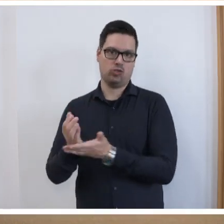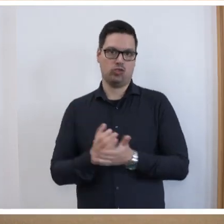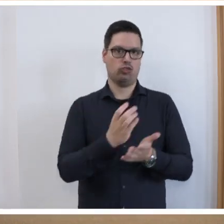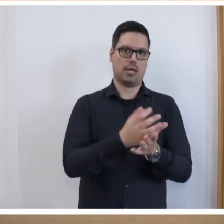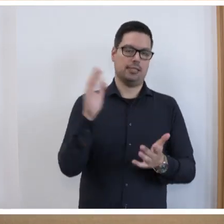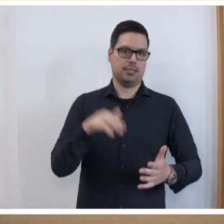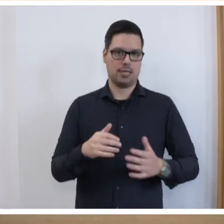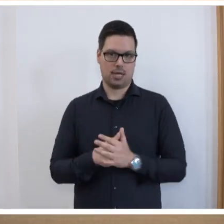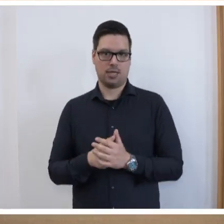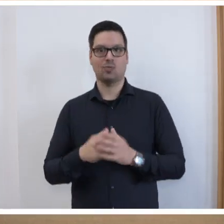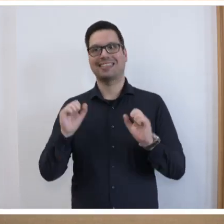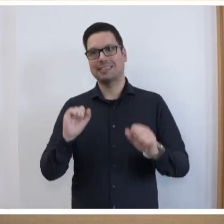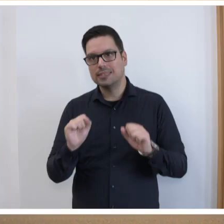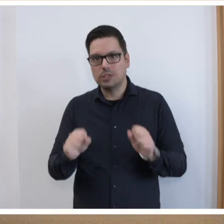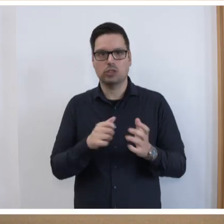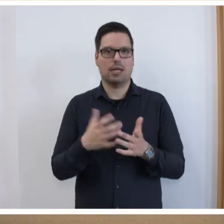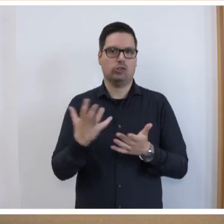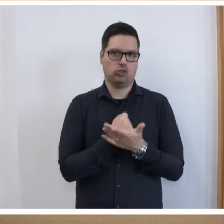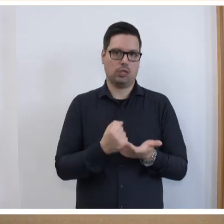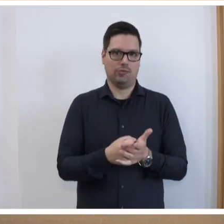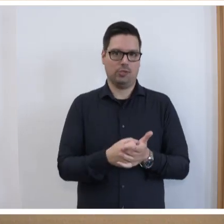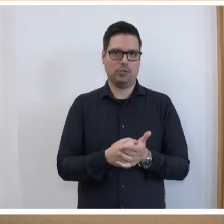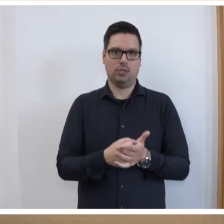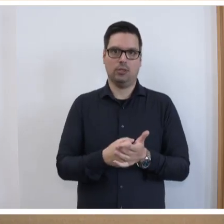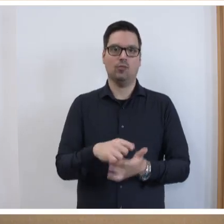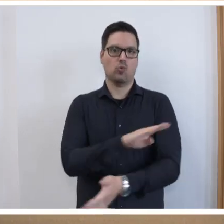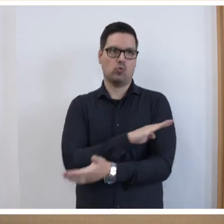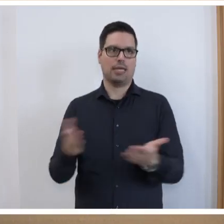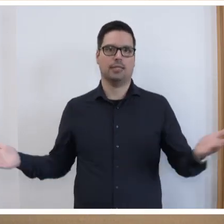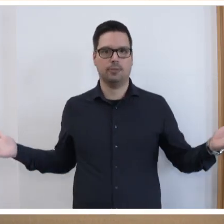übergehen und damit Sicherheit schaffen für die Kolleginnen und Kollegen.